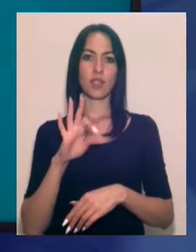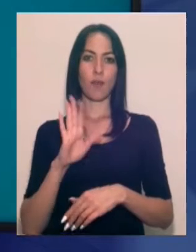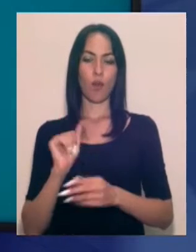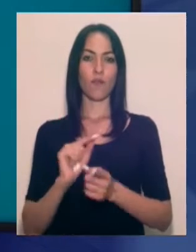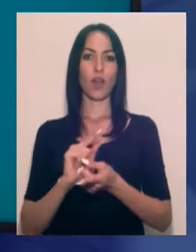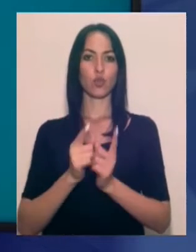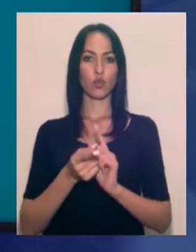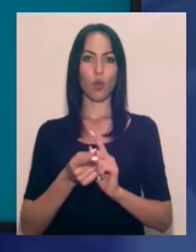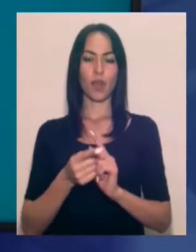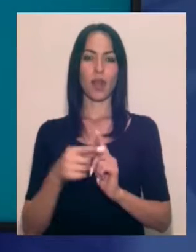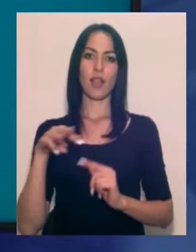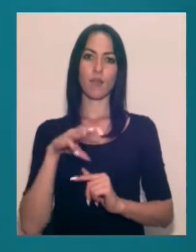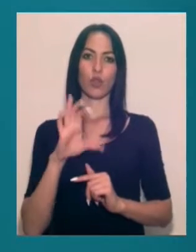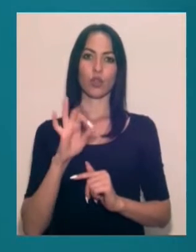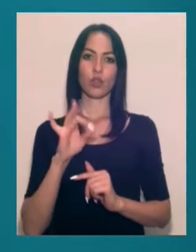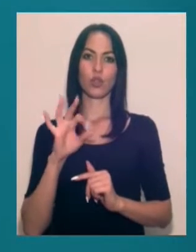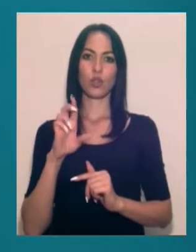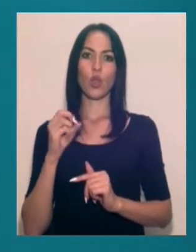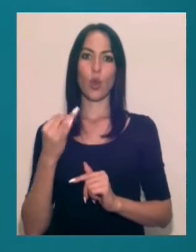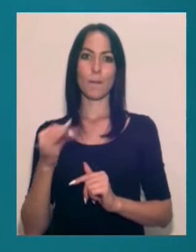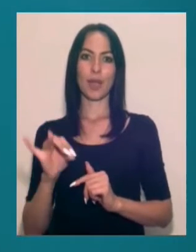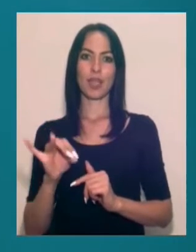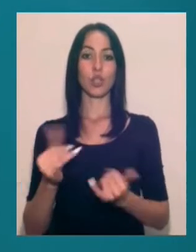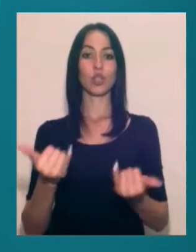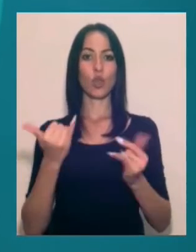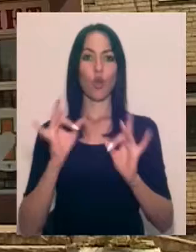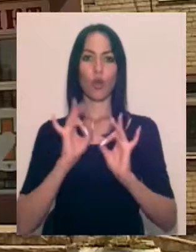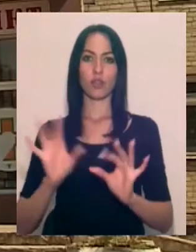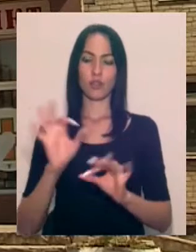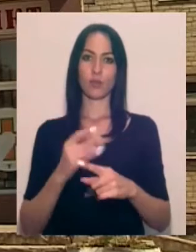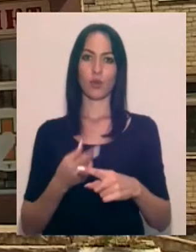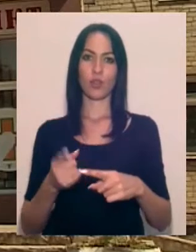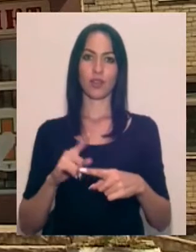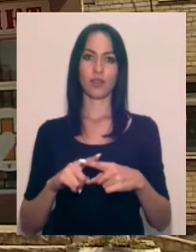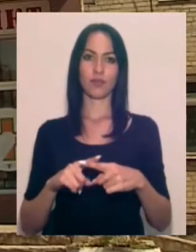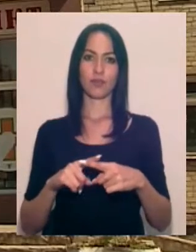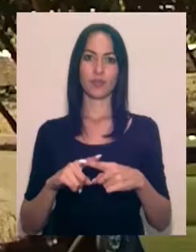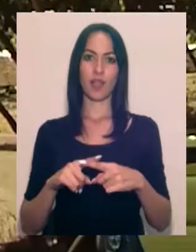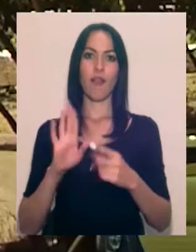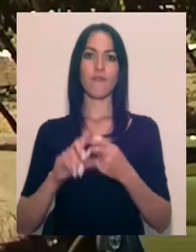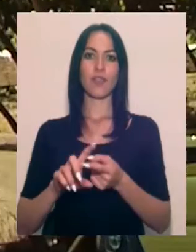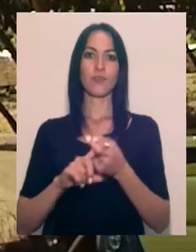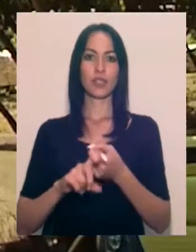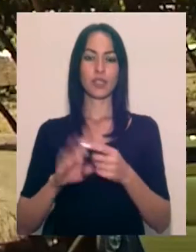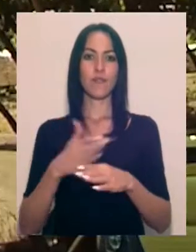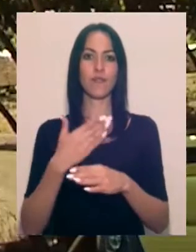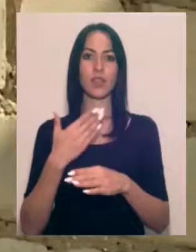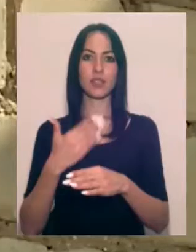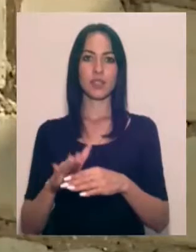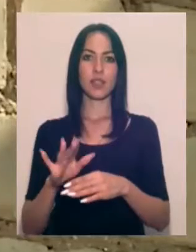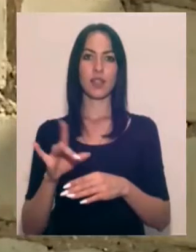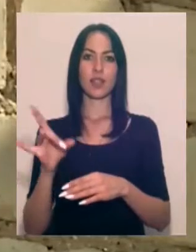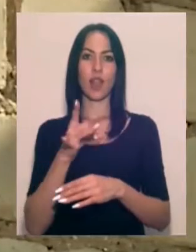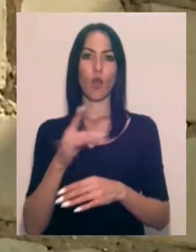Средопереклад здійснює Моніка Соробей. В інфекційному відділенні Роздільнанської районної